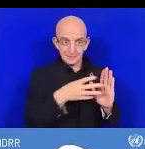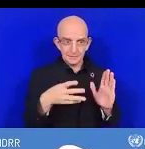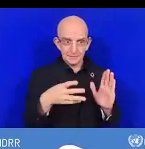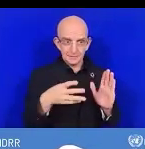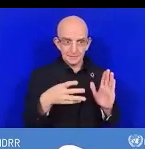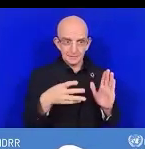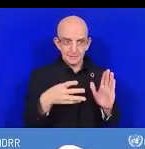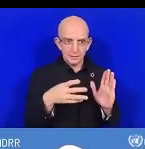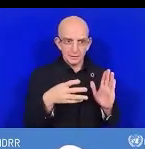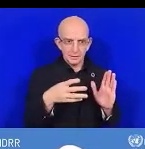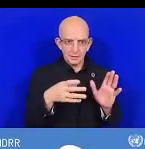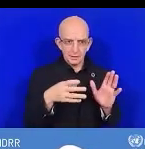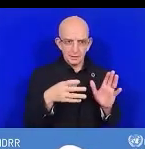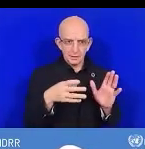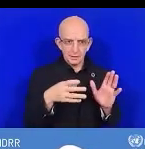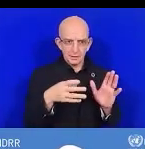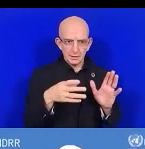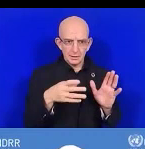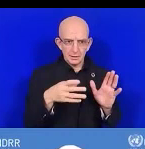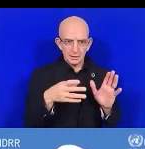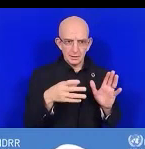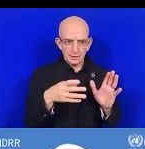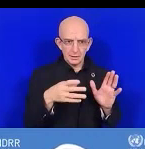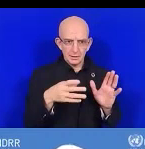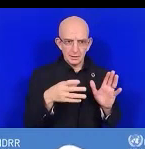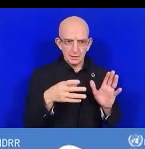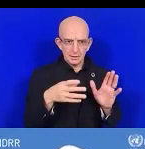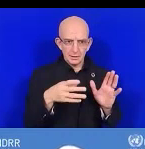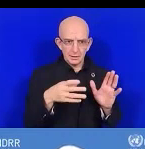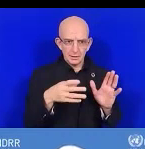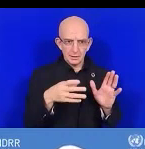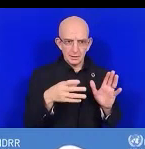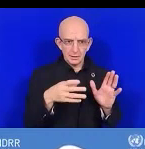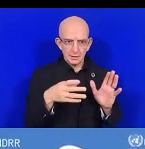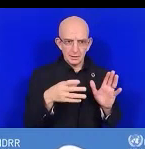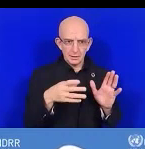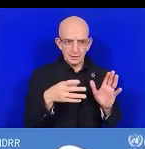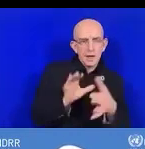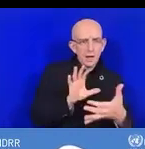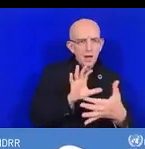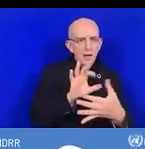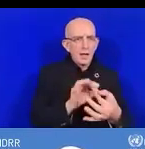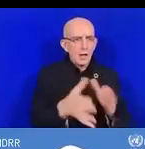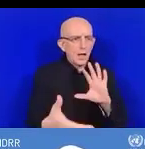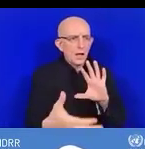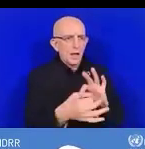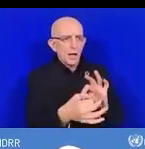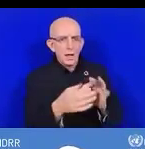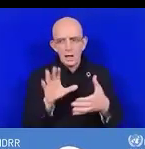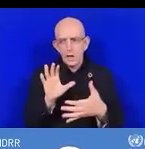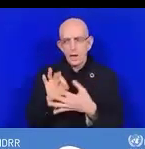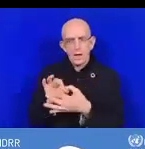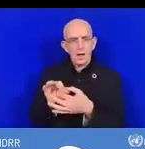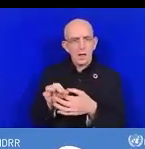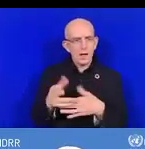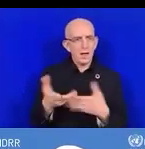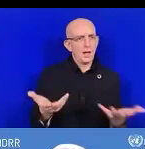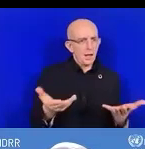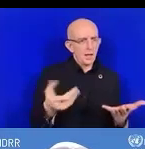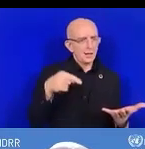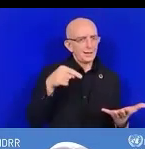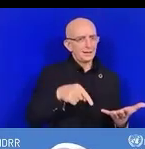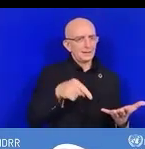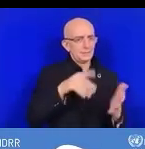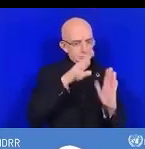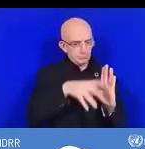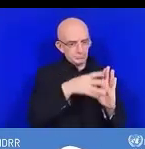Dans ce cas, lorsque ce tableau de bord devrait être utilisé, il doit être un groupe multisectoriel qui